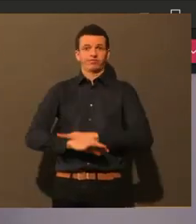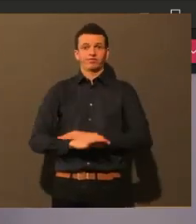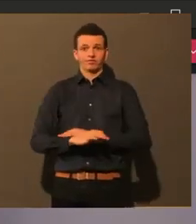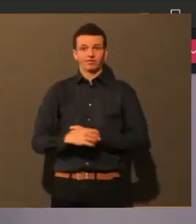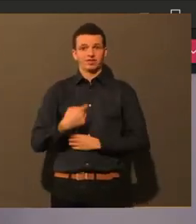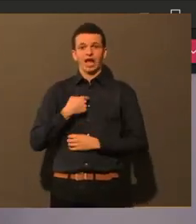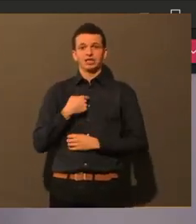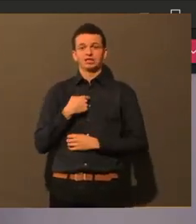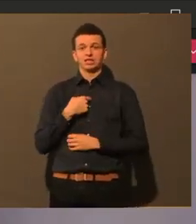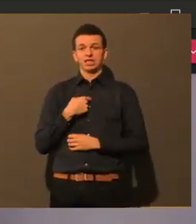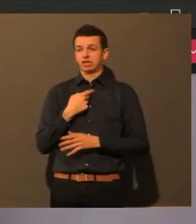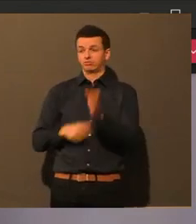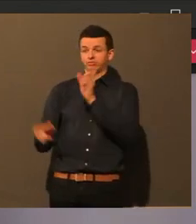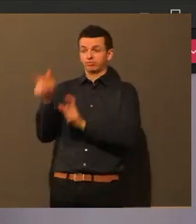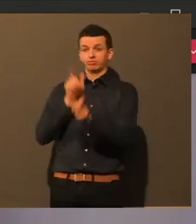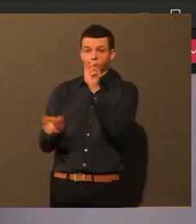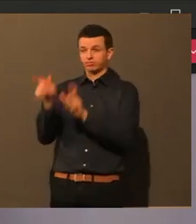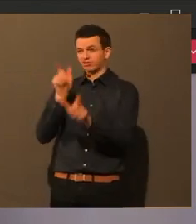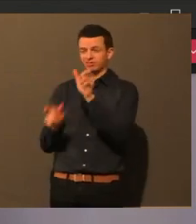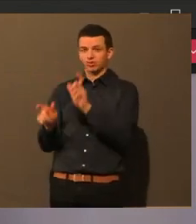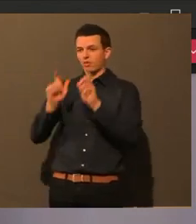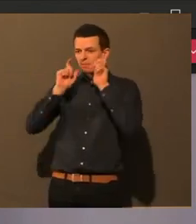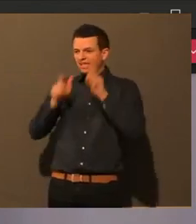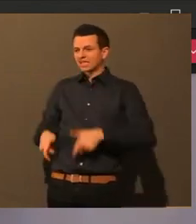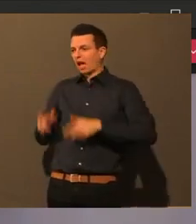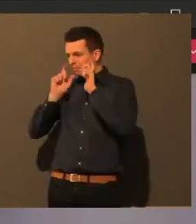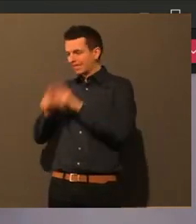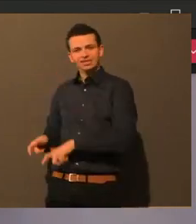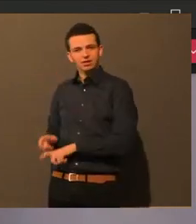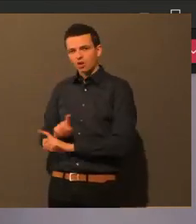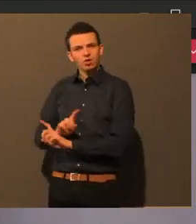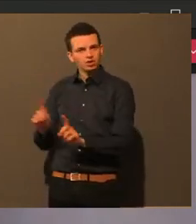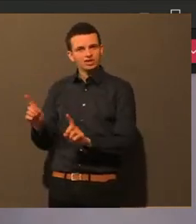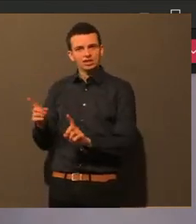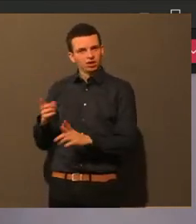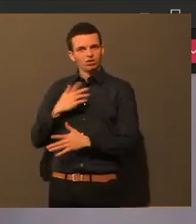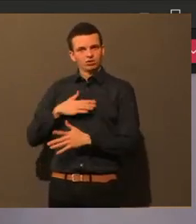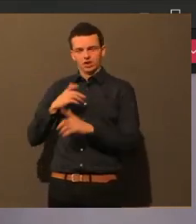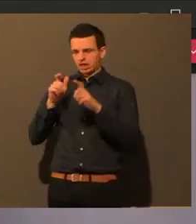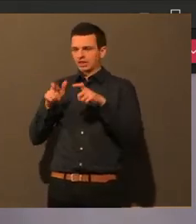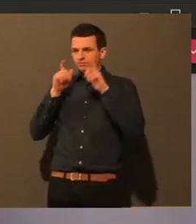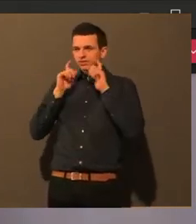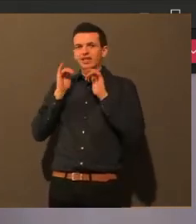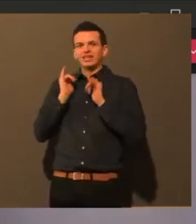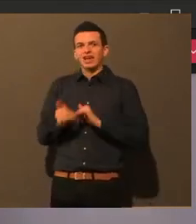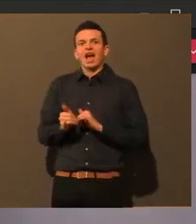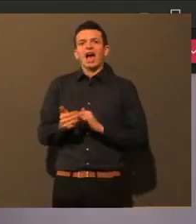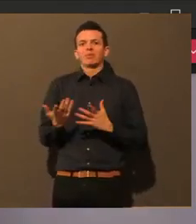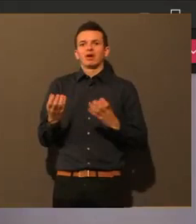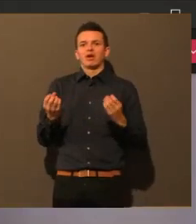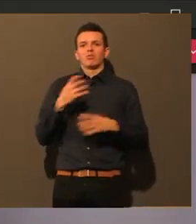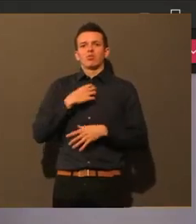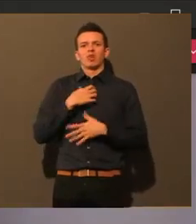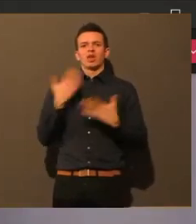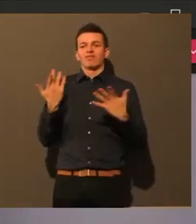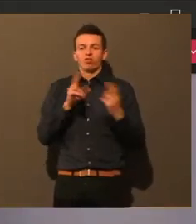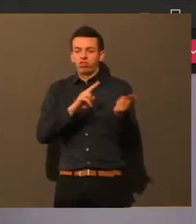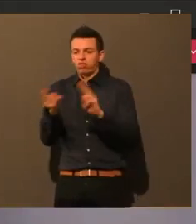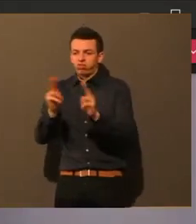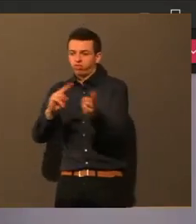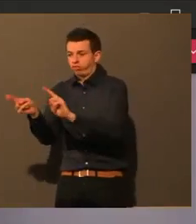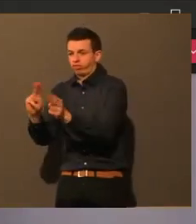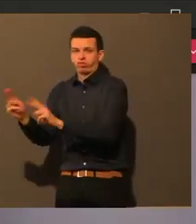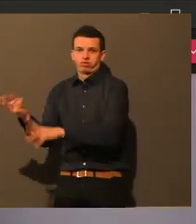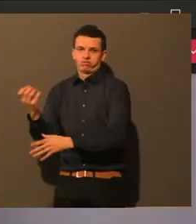wenn man sich die heutigen Zahlen anschaut, es steigt ja wieder an, bleibt vielleicht jetzt im Endeffekt gar keine andere Möglichkeit mehr, dass eben für alle